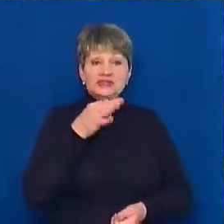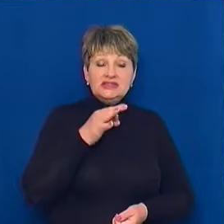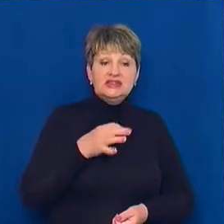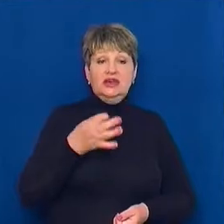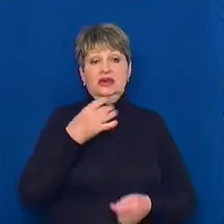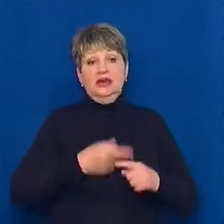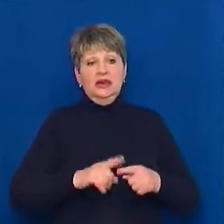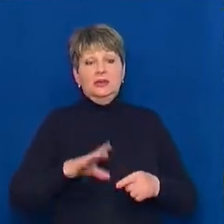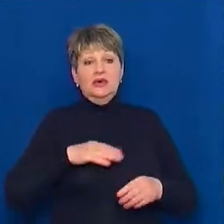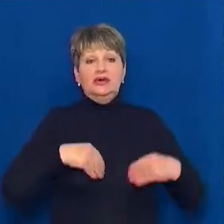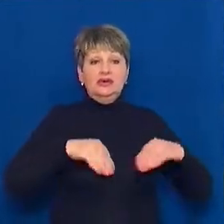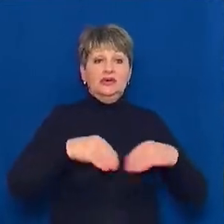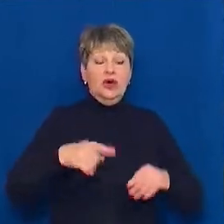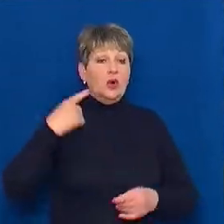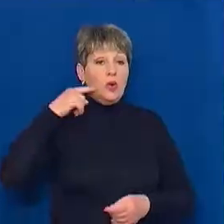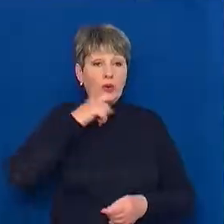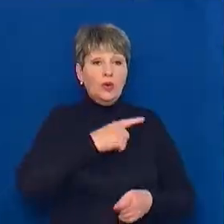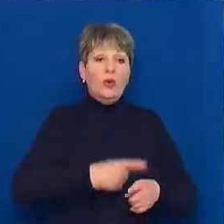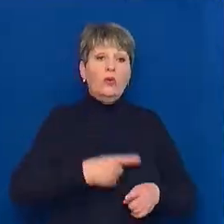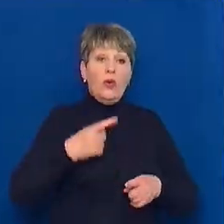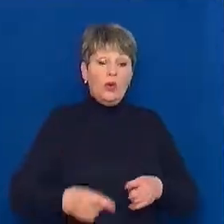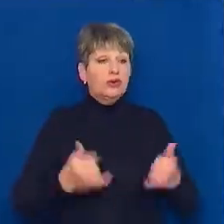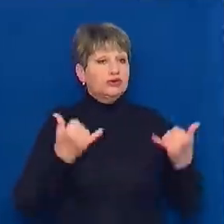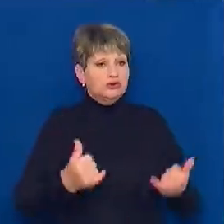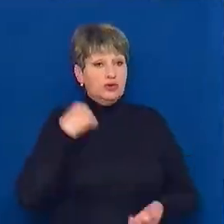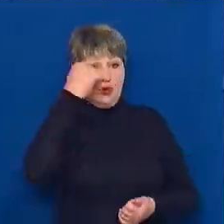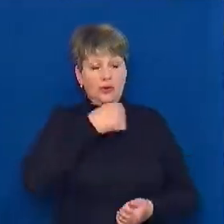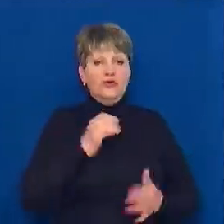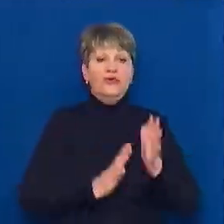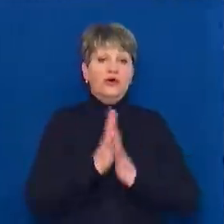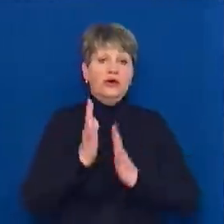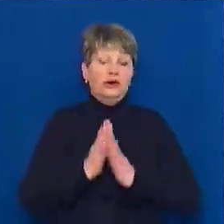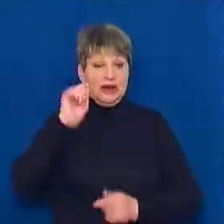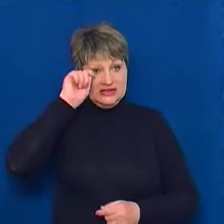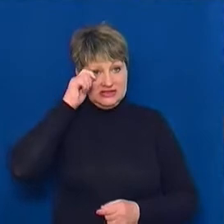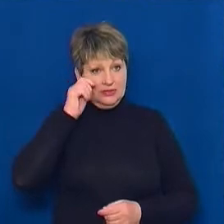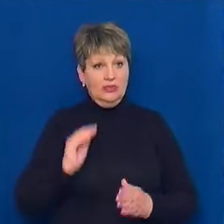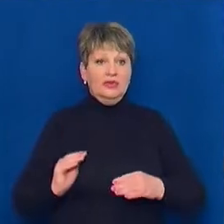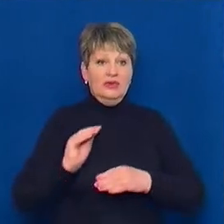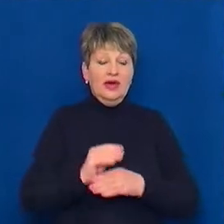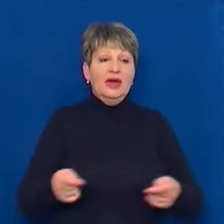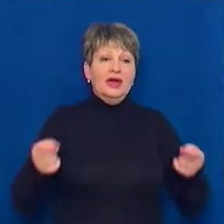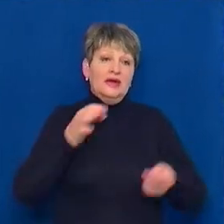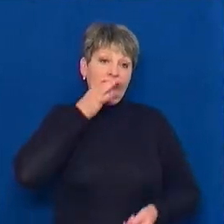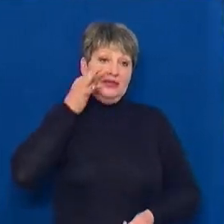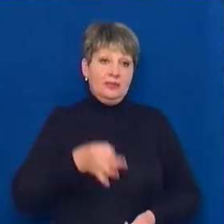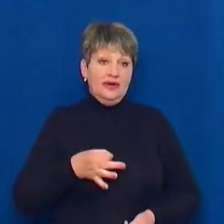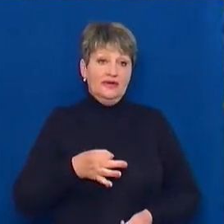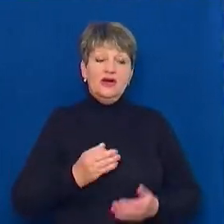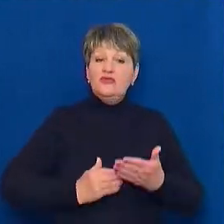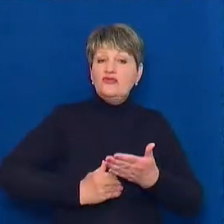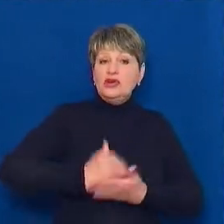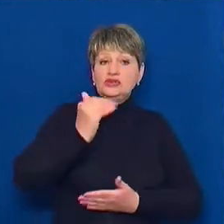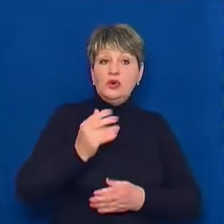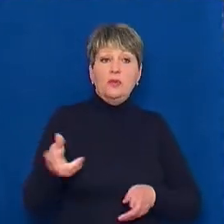кабачки, цукрову кукурудзу і моркву. Цьогоріч вирощуватимуть і цибулю. Відповідальність висока